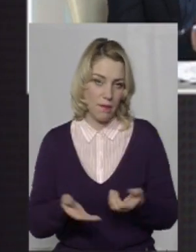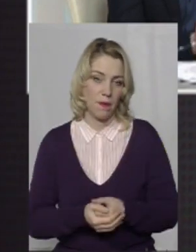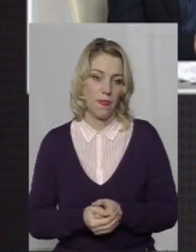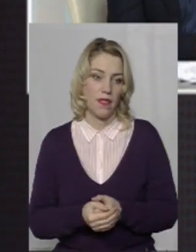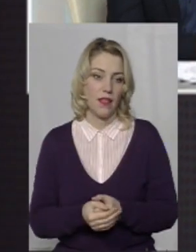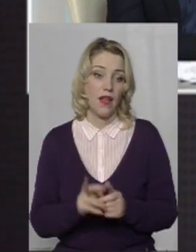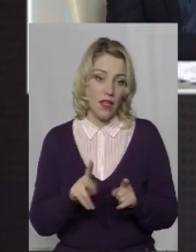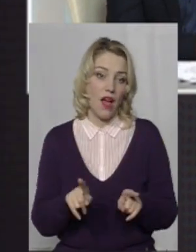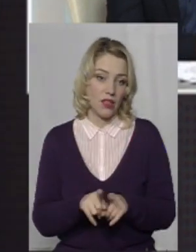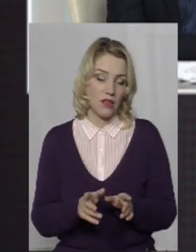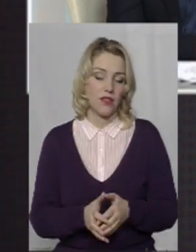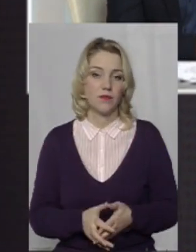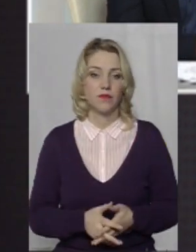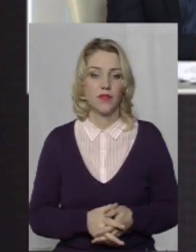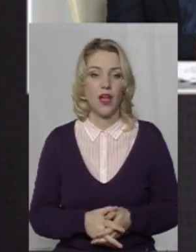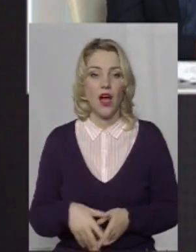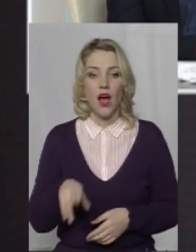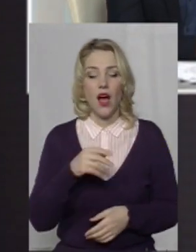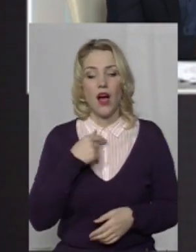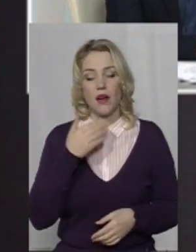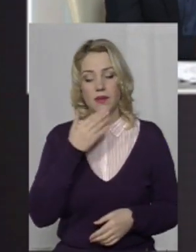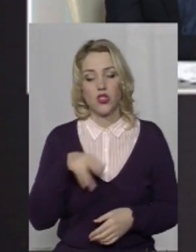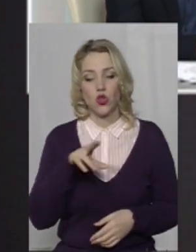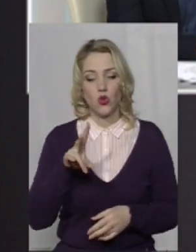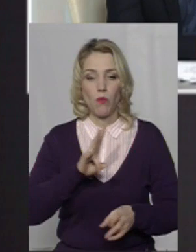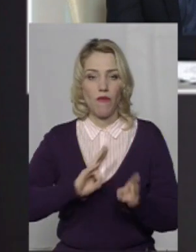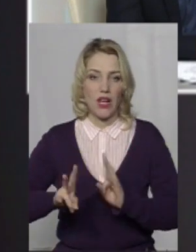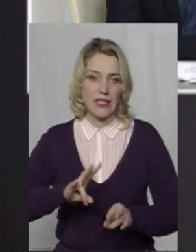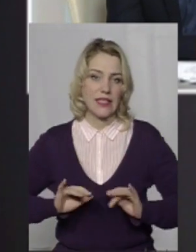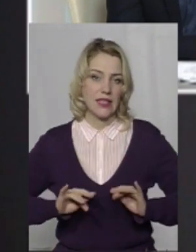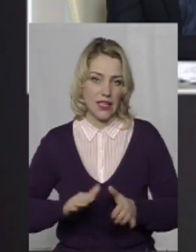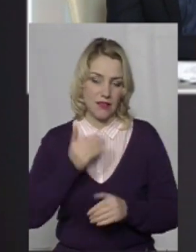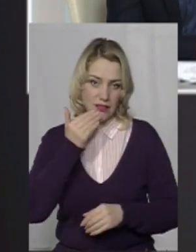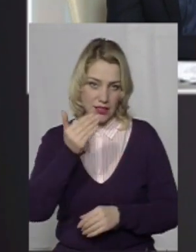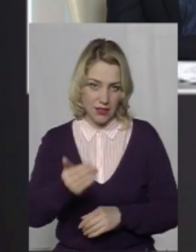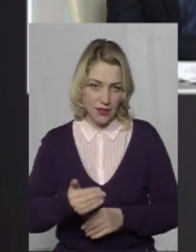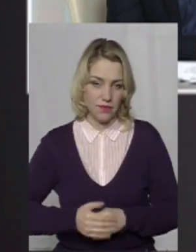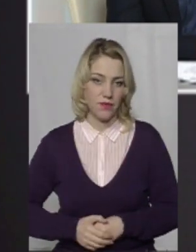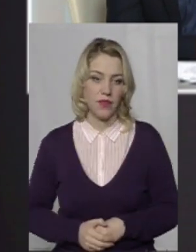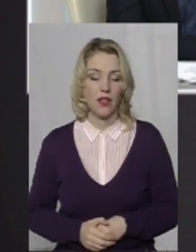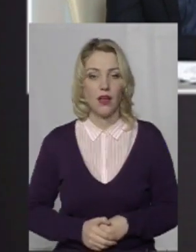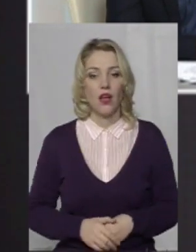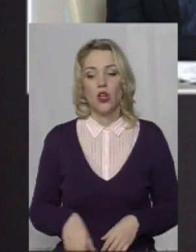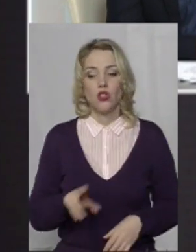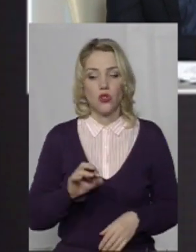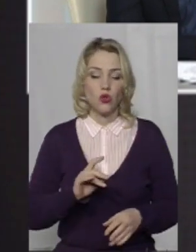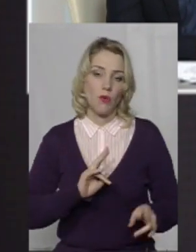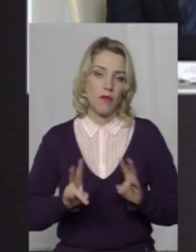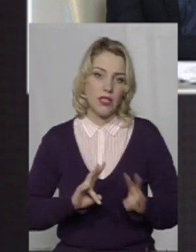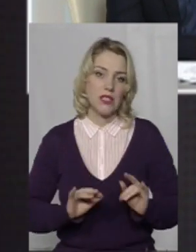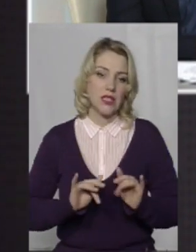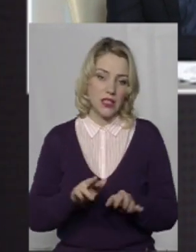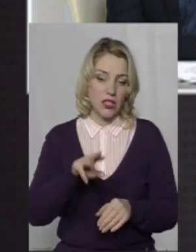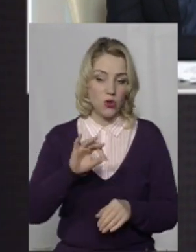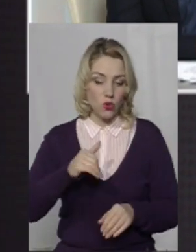Ну, як такових. А щодо провокаційних дій? А щодо провокаційних дій, то хочеться